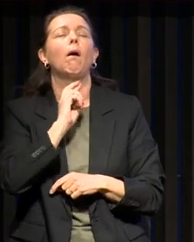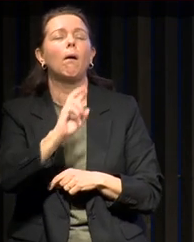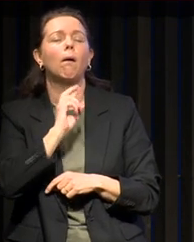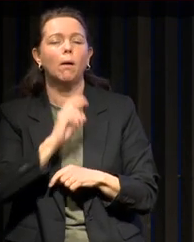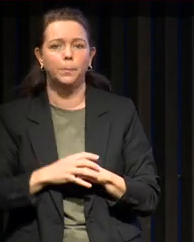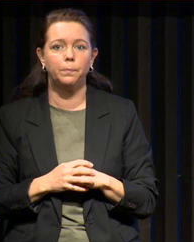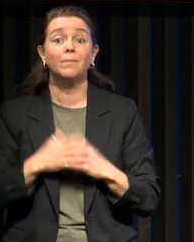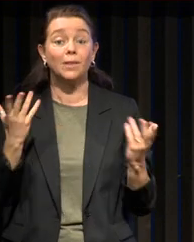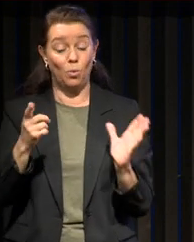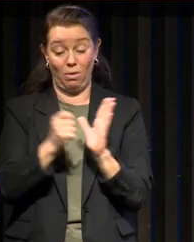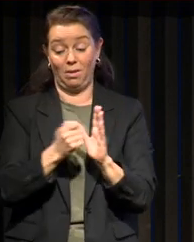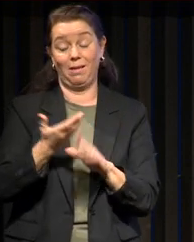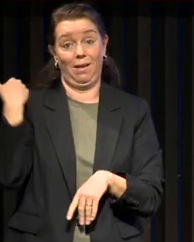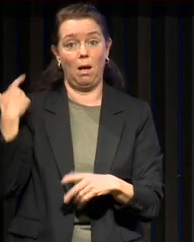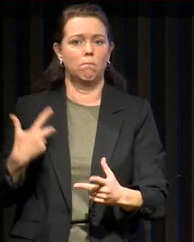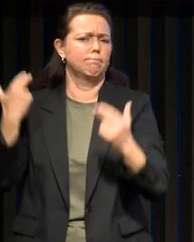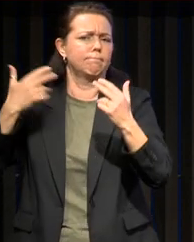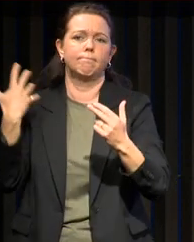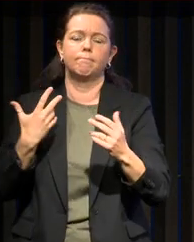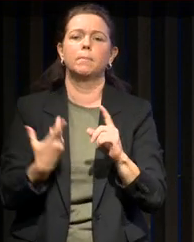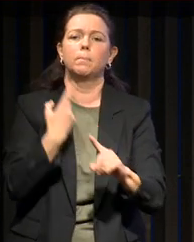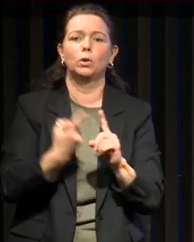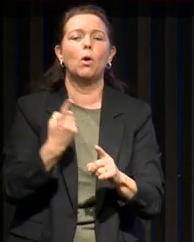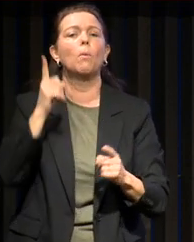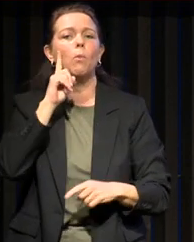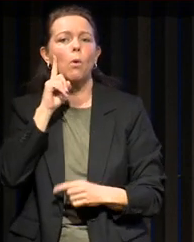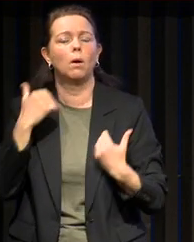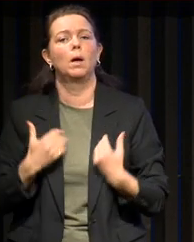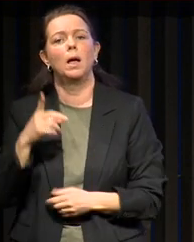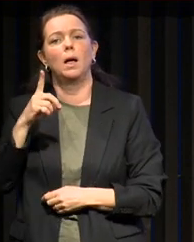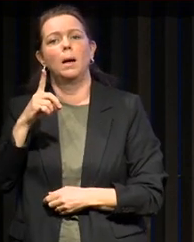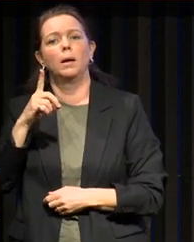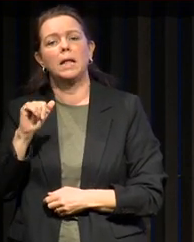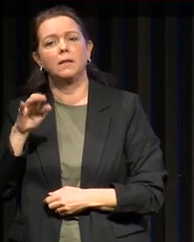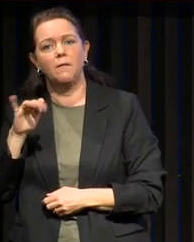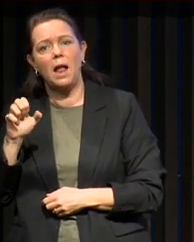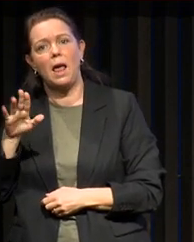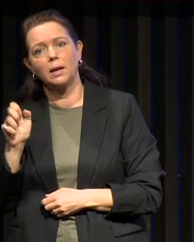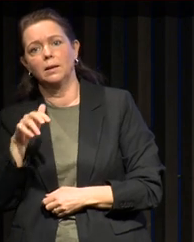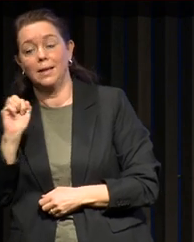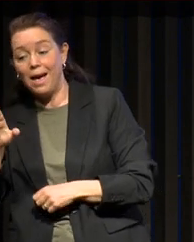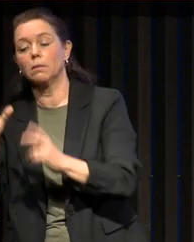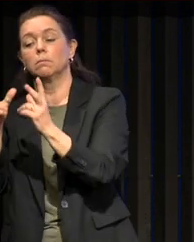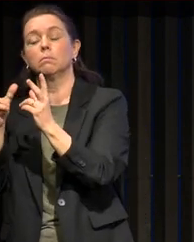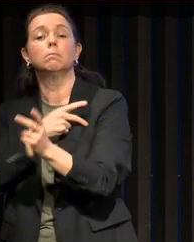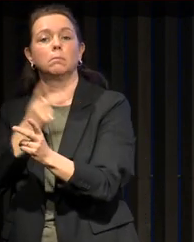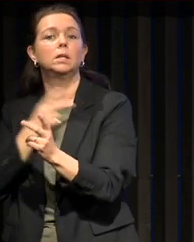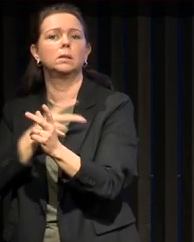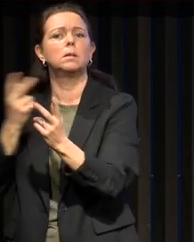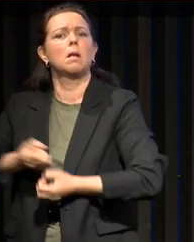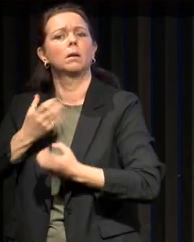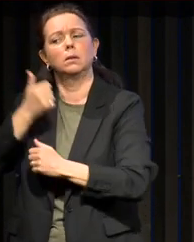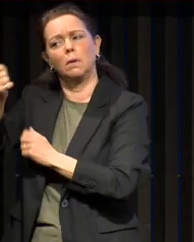important, cette époque victorienne, parce que Delphine Katvaleder, est spécialiste de la médecine narrative et qu'on fait venir à Bordeaux,